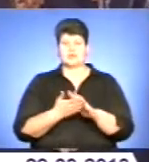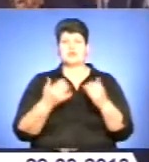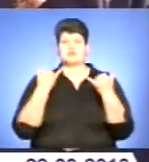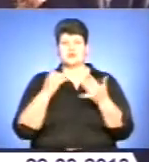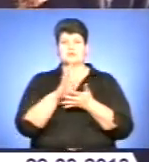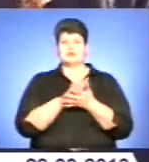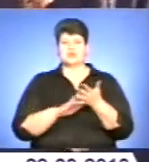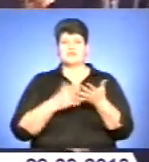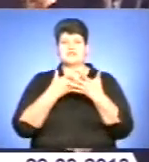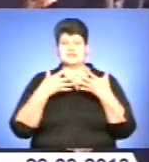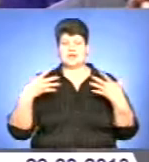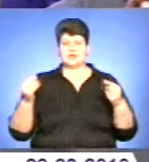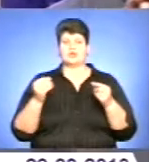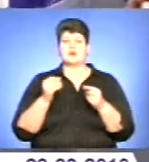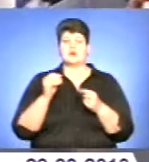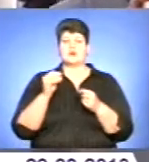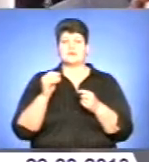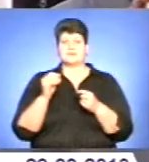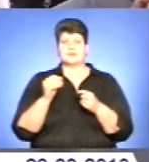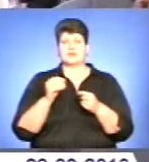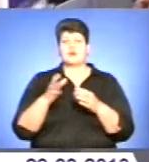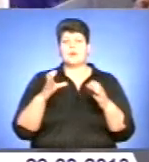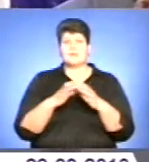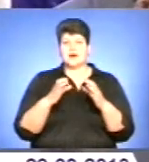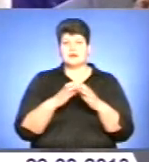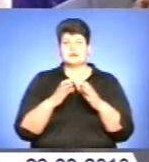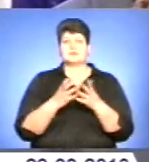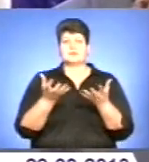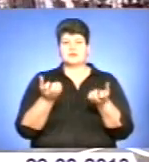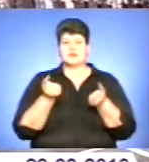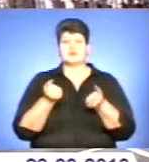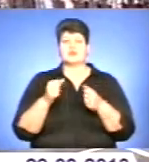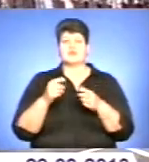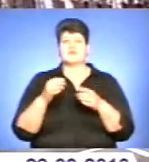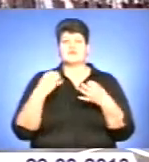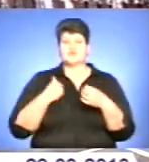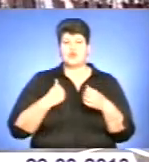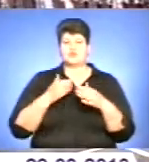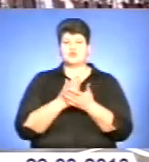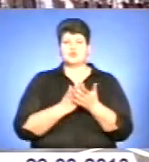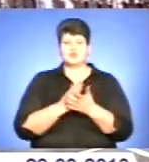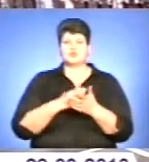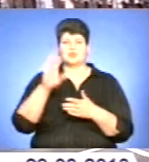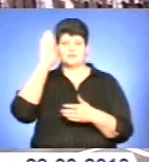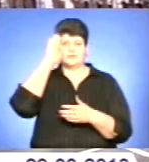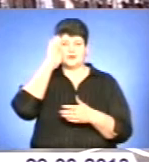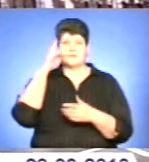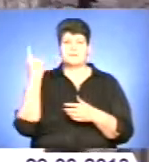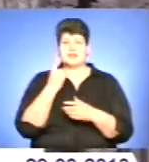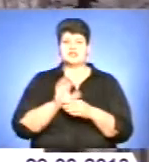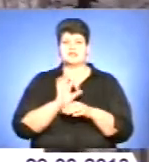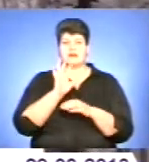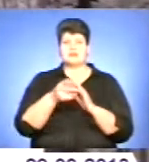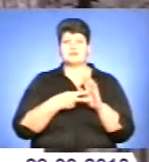триває весняна призовна кампанія з відбору придатних до військової служби юнаків. Перше відправлення тернопільських новобранців